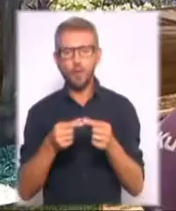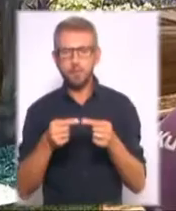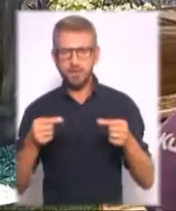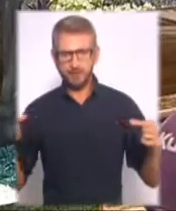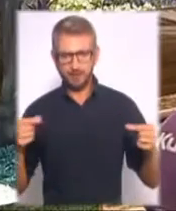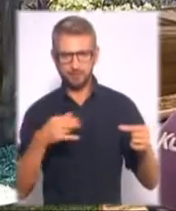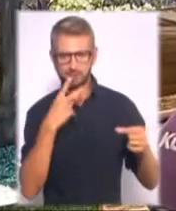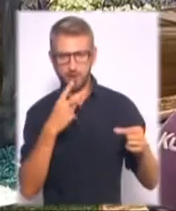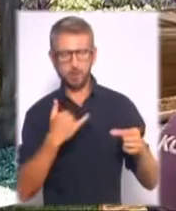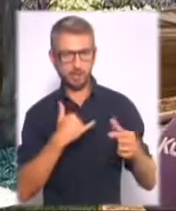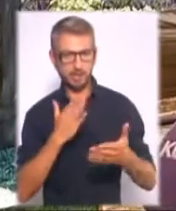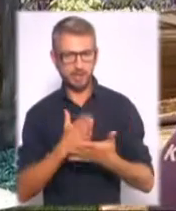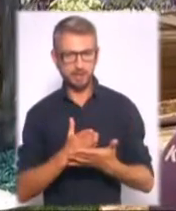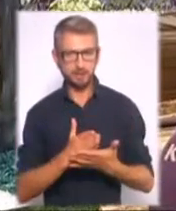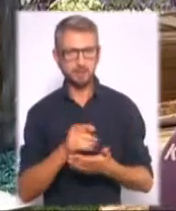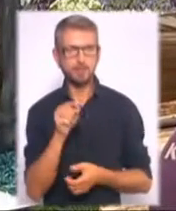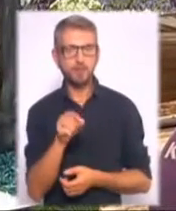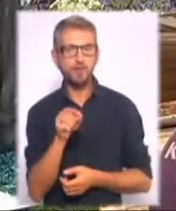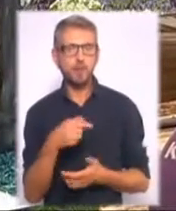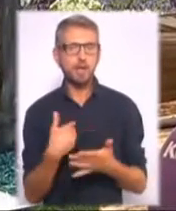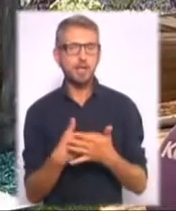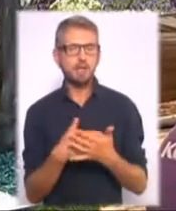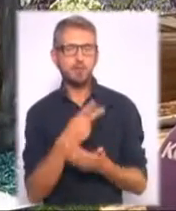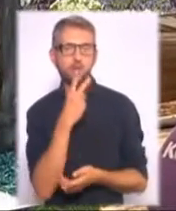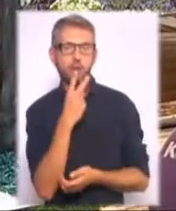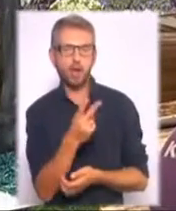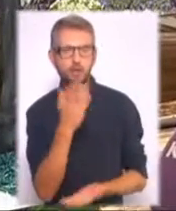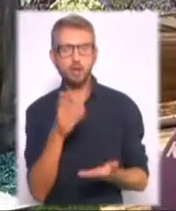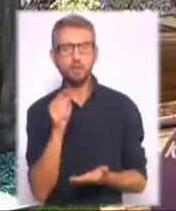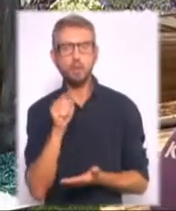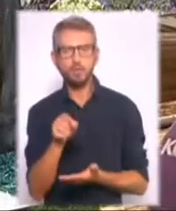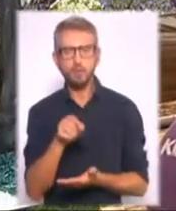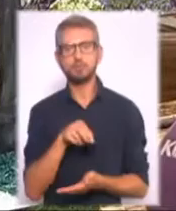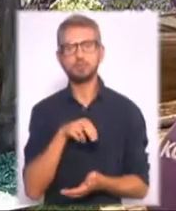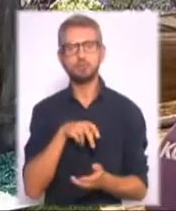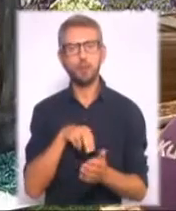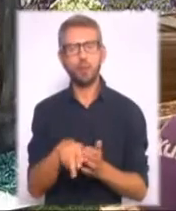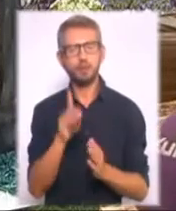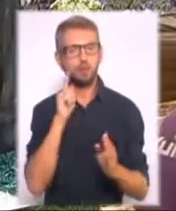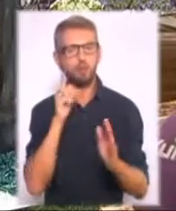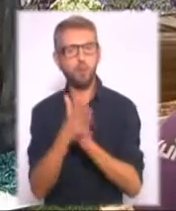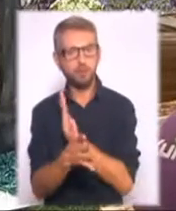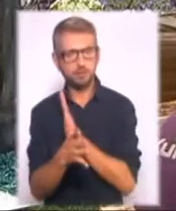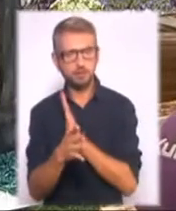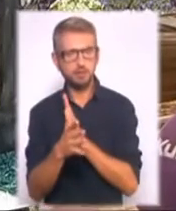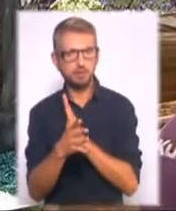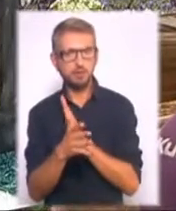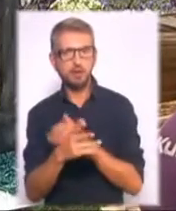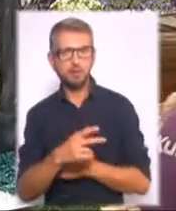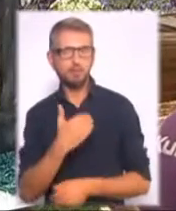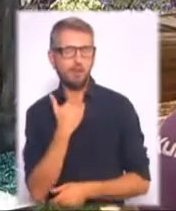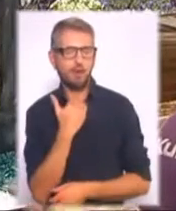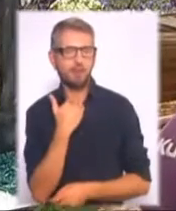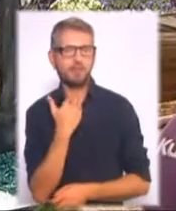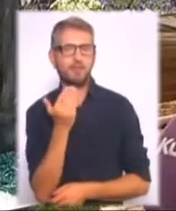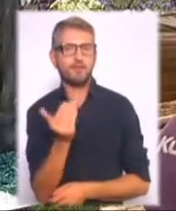передньому плані, вона ніби показує, якщо ви проходите посткомпозицію, складається враження, ніби